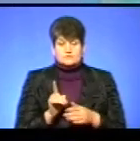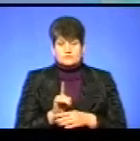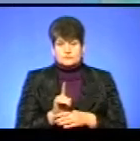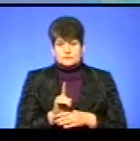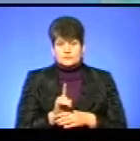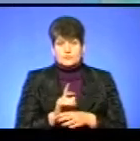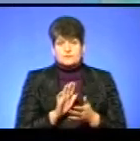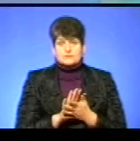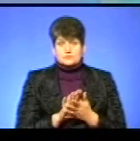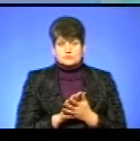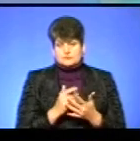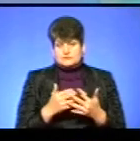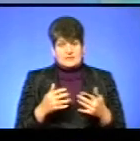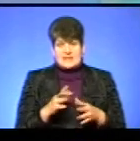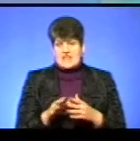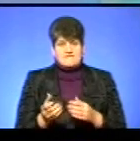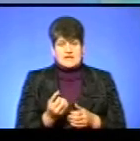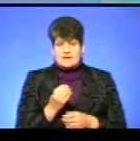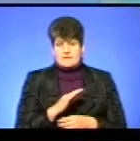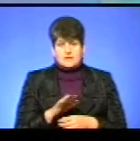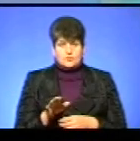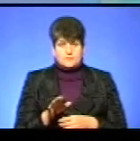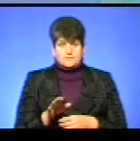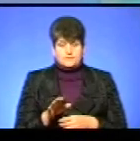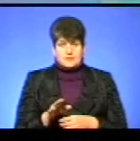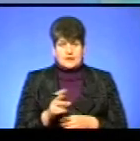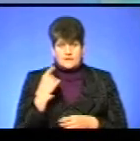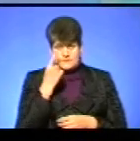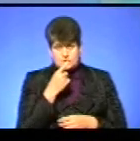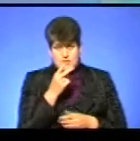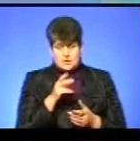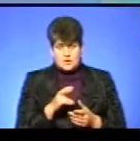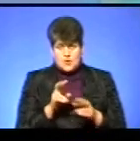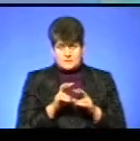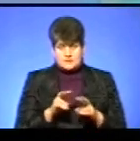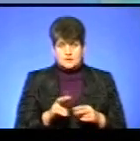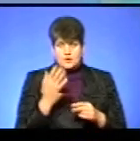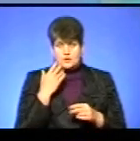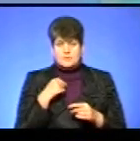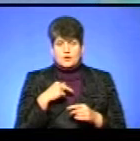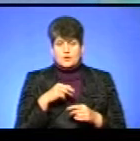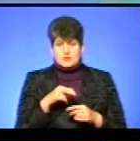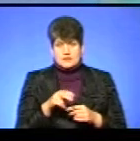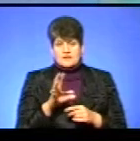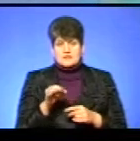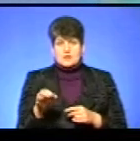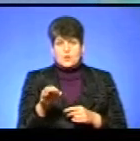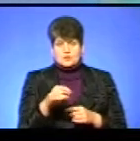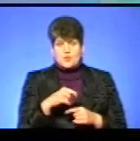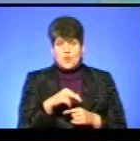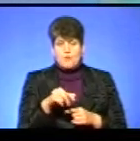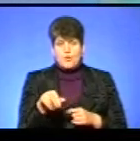забруднюючих речовин не виявлено. Ну і візуальним обстеженням, коли ми ходили, ми ж фактично все озеро обходили,